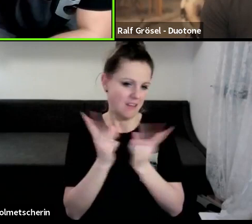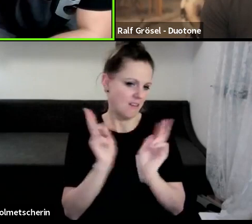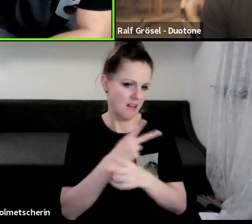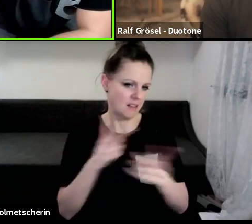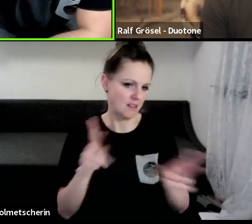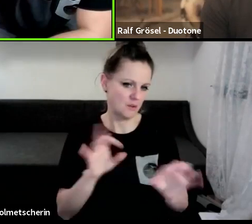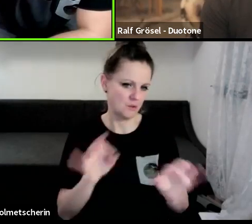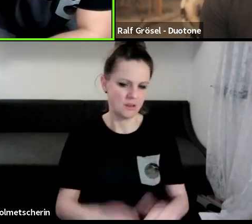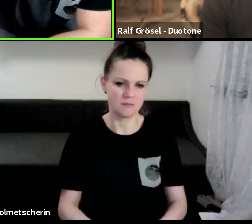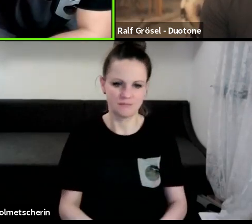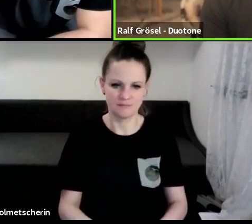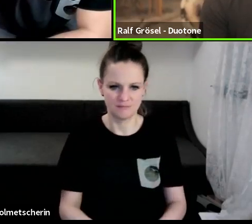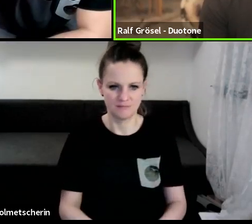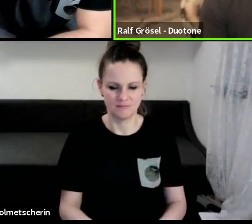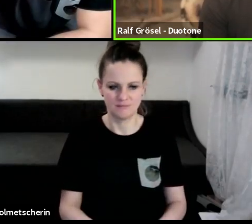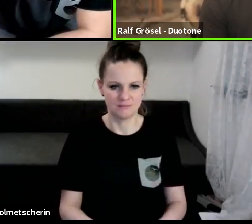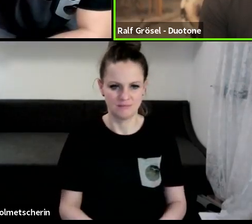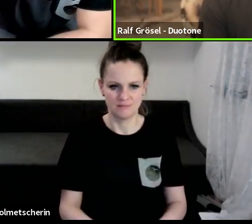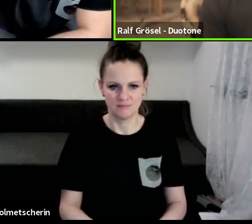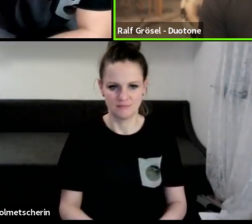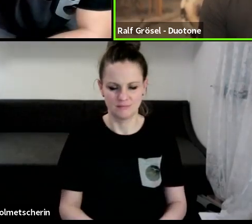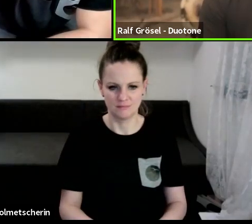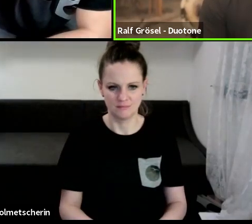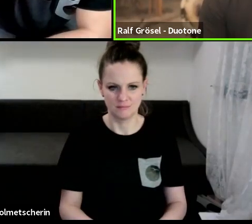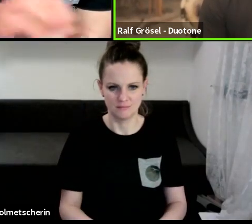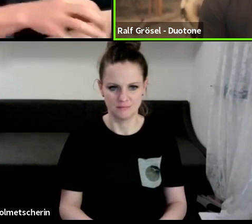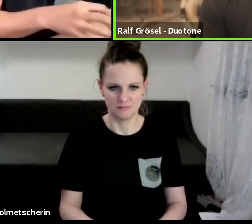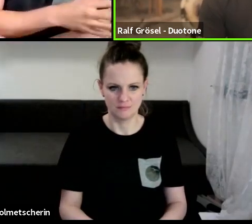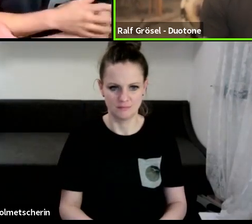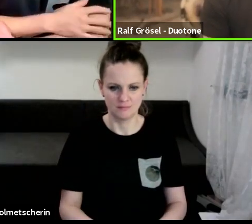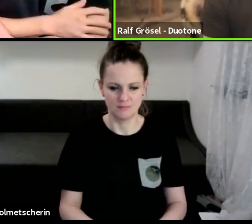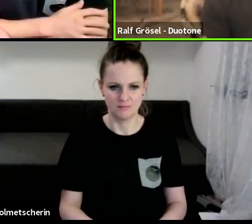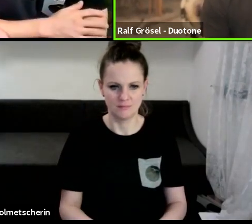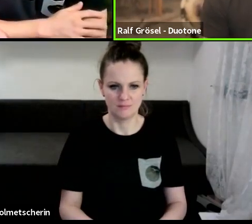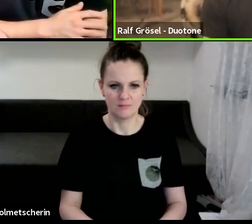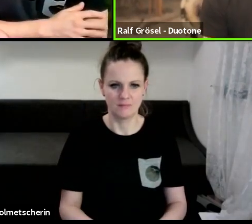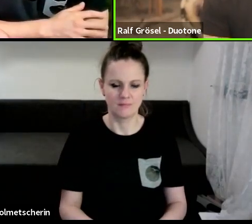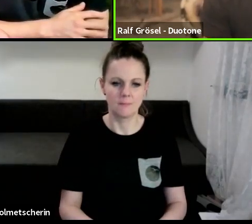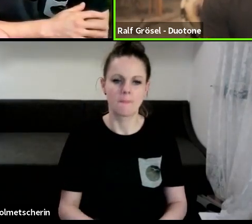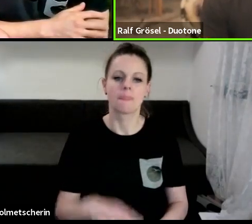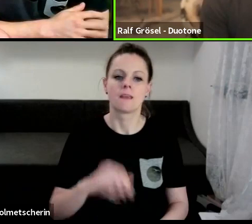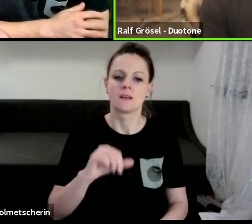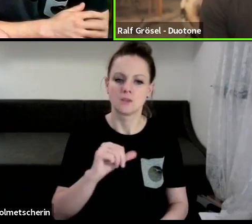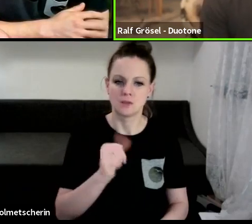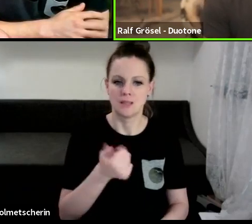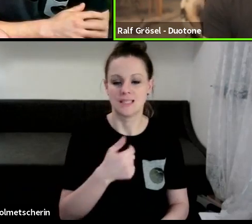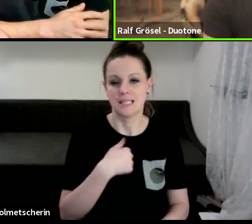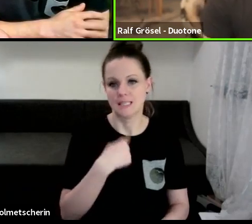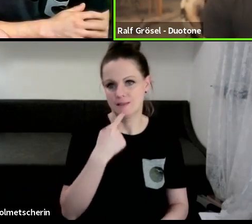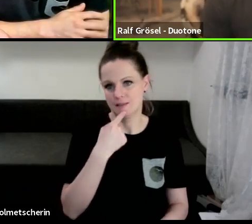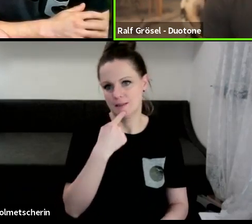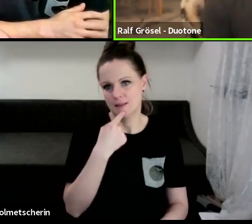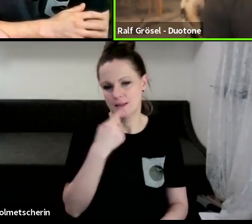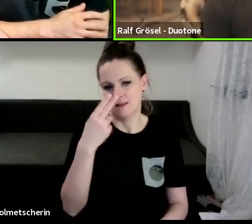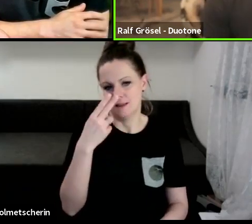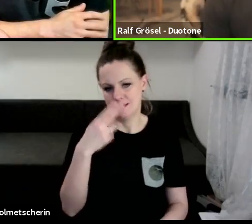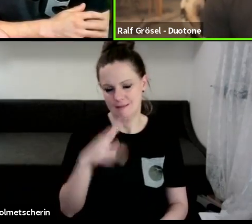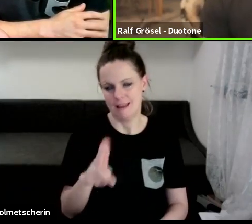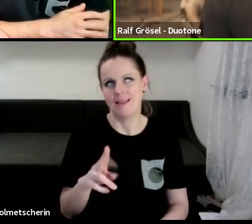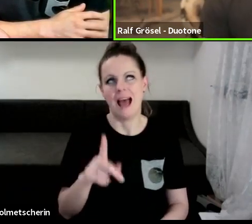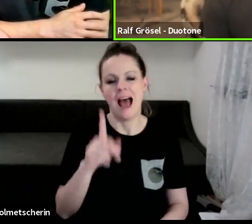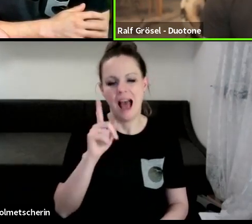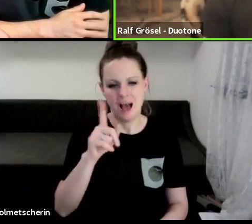Nein, also auf gar keinen Fall. Also ich würde sogar sagen, das ist, also erstmal grundsätzlich, ich sage jetzt einfach mal nein, wohl wissend,